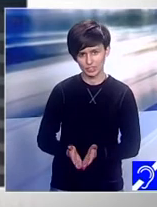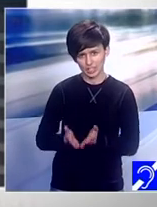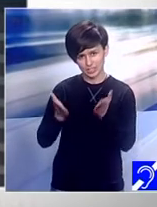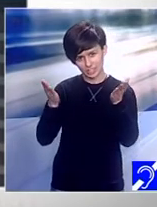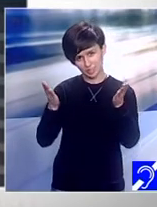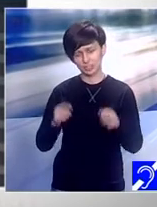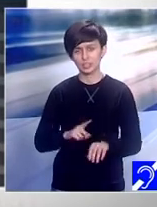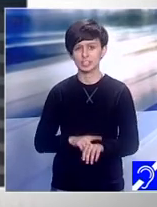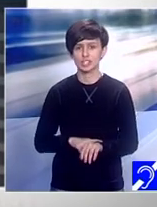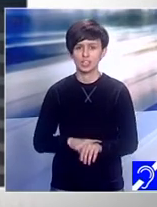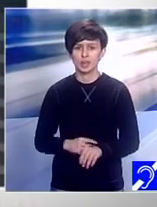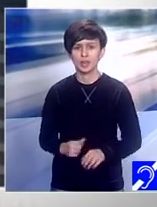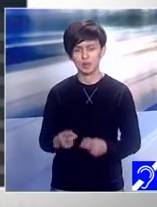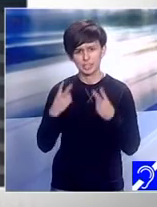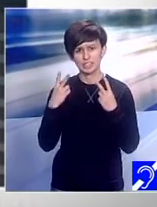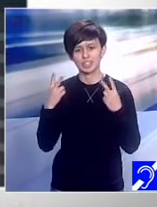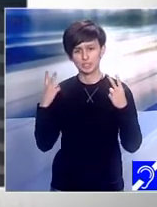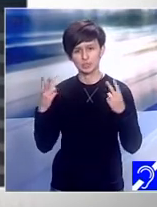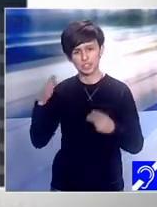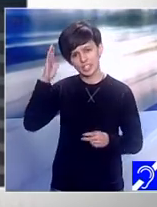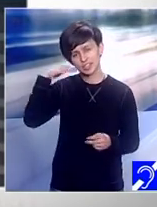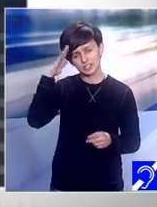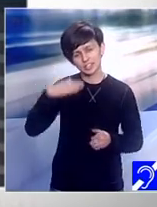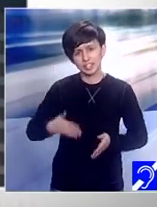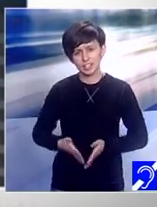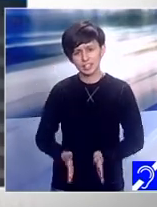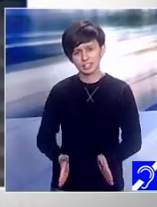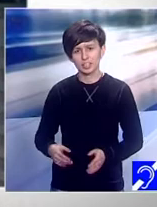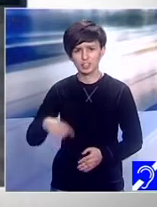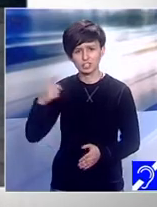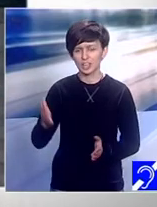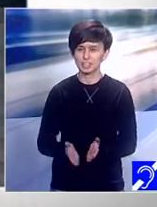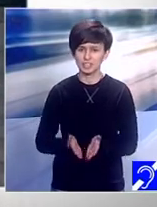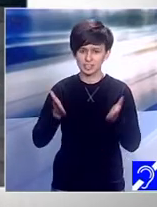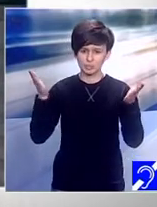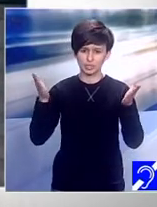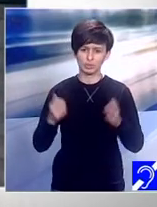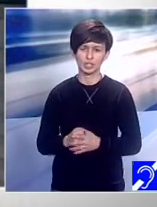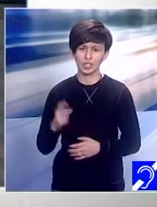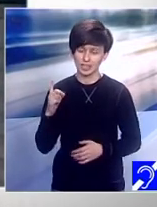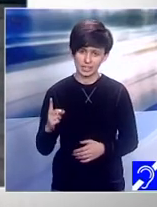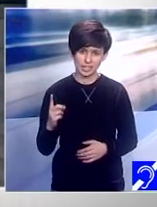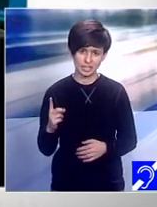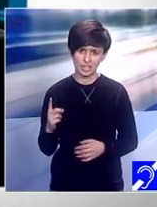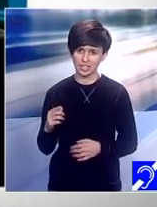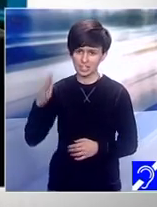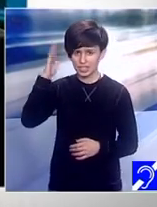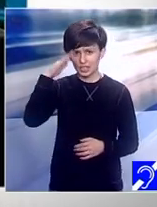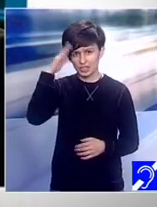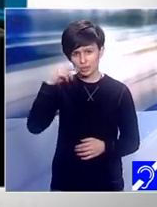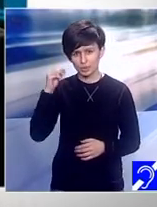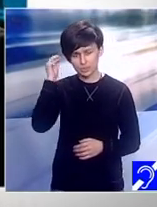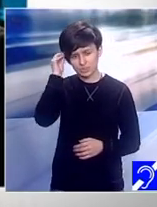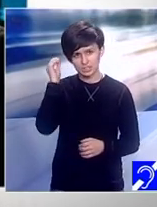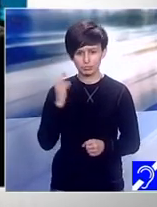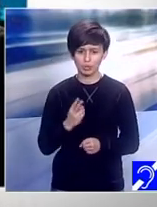importante ziua ta de naștere alte sărbători dar o zi obișnuită din viața ta cum arată ce faci tu toată ziua